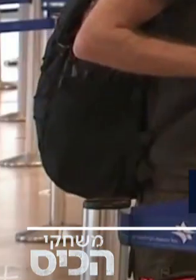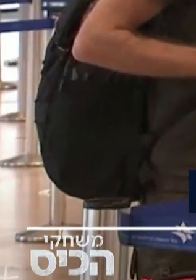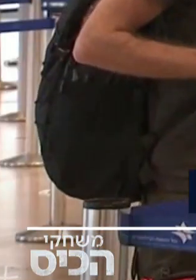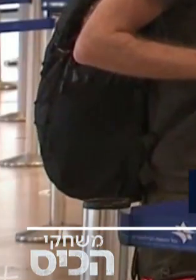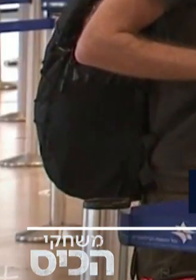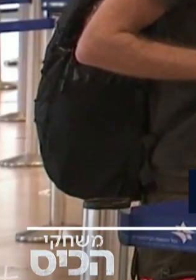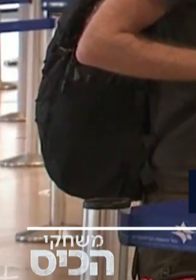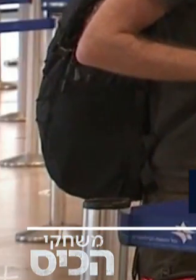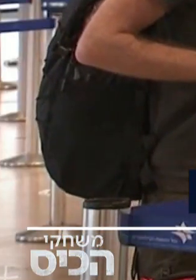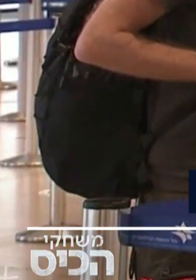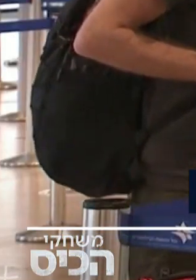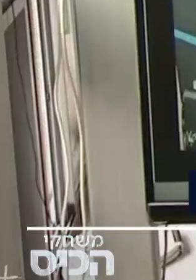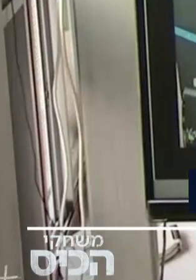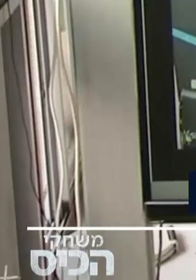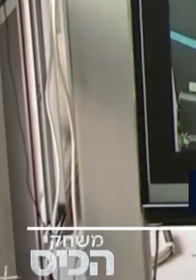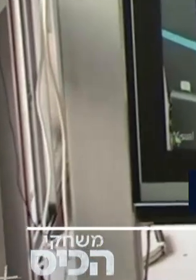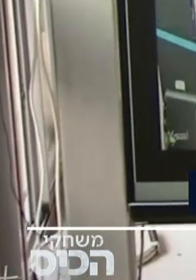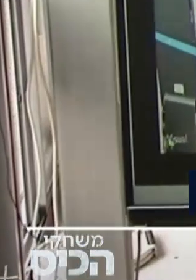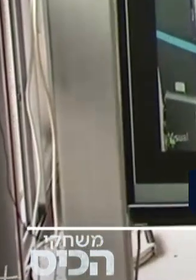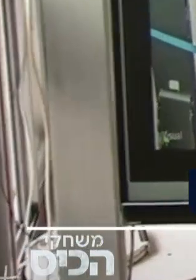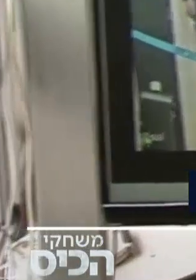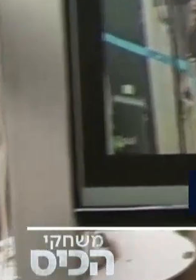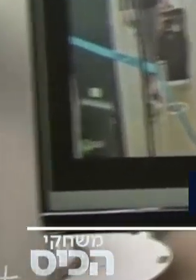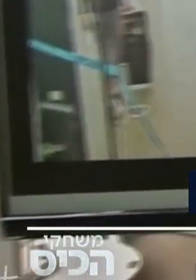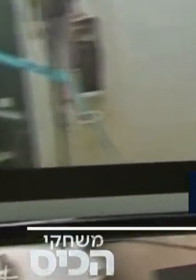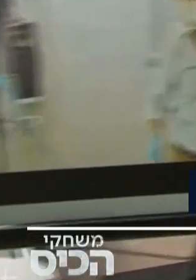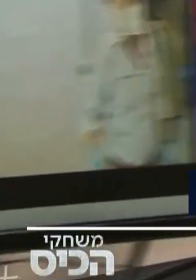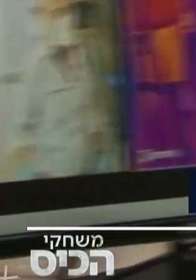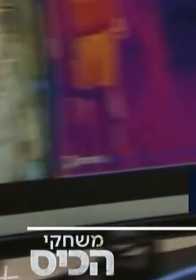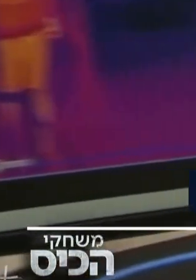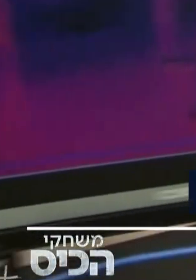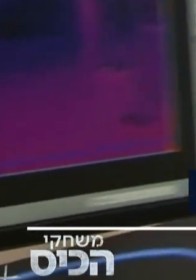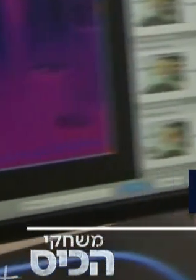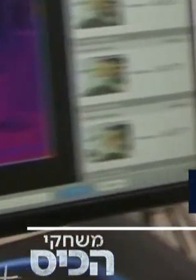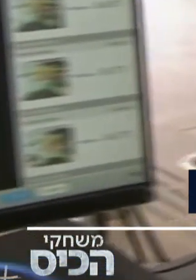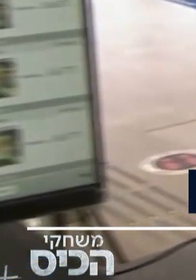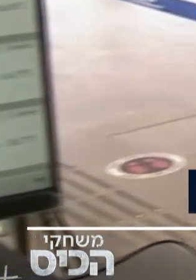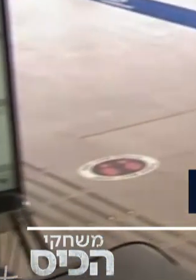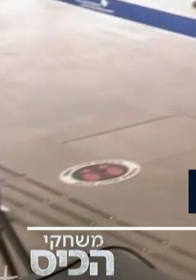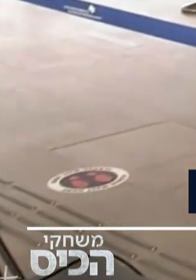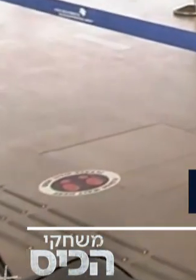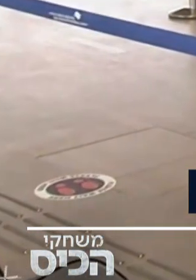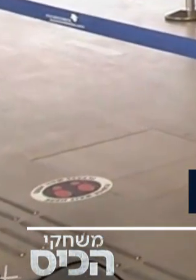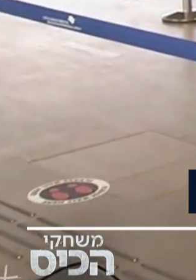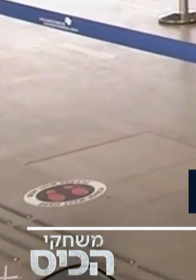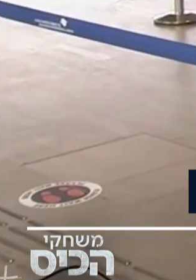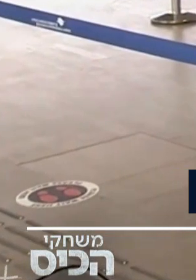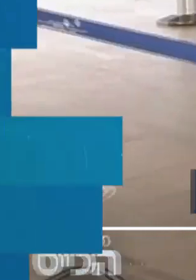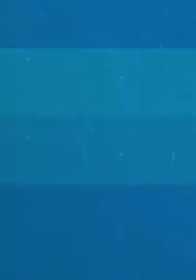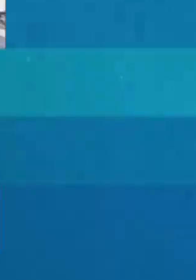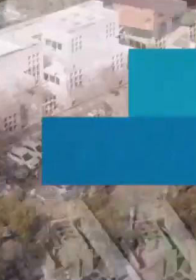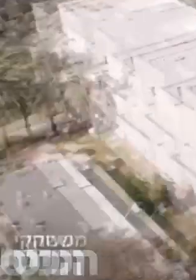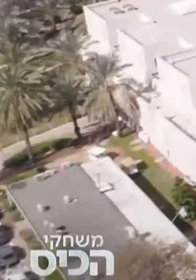יסתיים היום. חברות התעופה עימו כי הן לא יבטלו את הטיסות ולא יחזירו לנושאים את כספם, אפילו אם הם לא יורשו להגיע